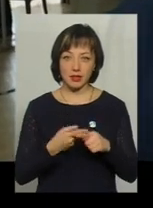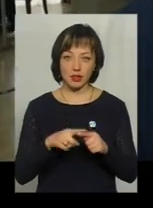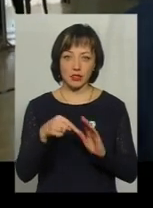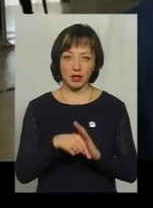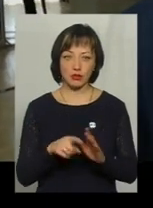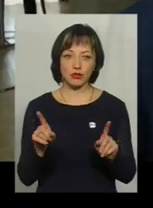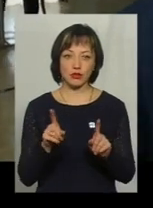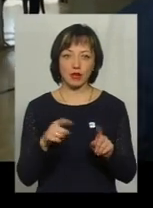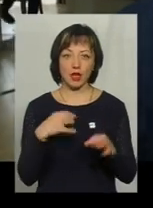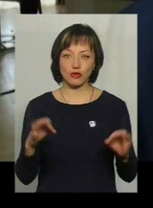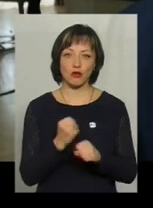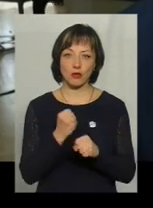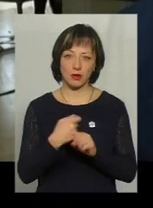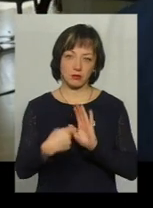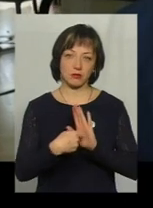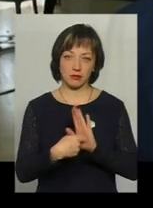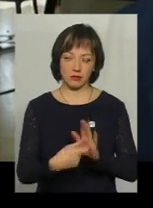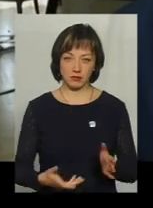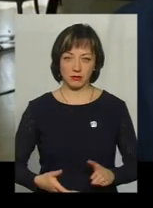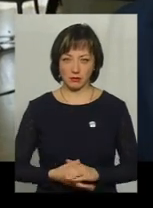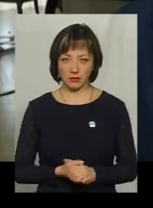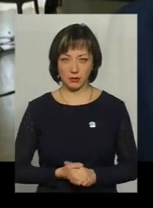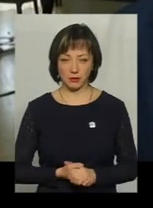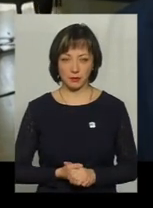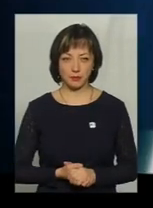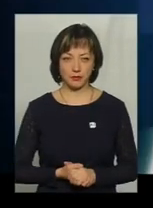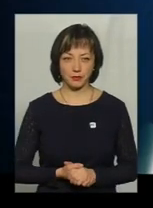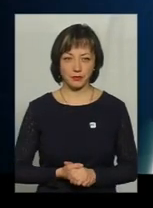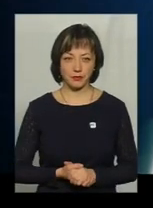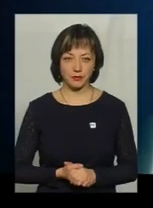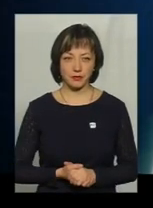я нічого робити не буду, а ви мене повинні годувати.